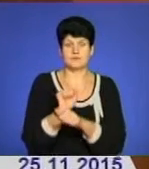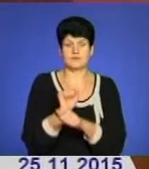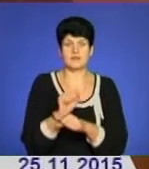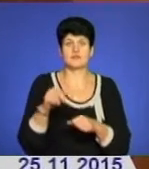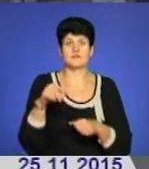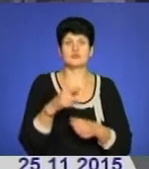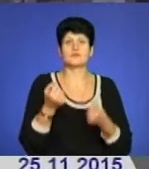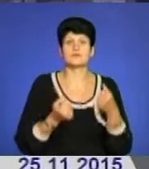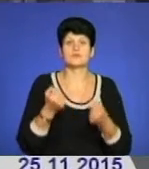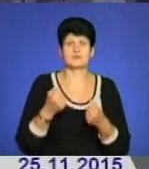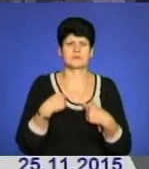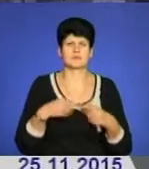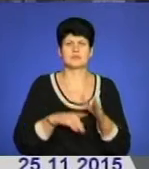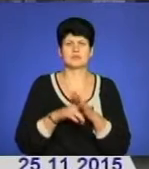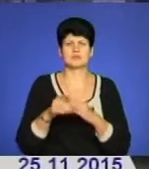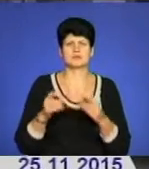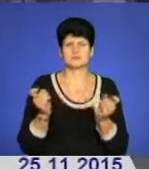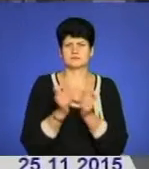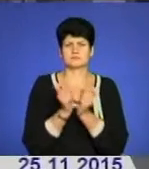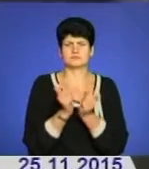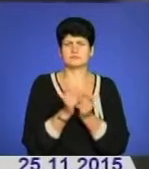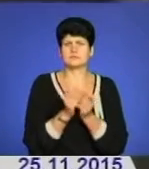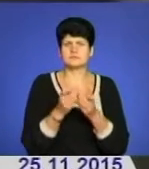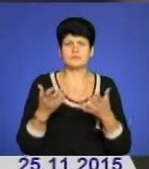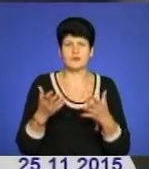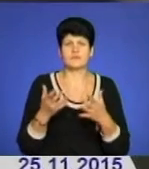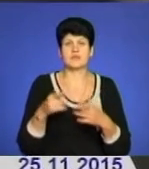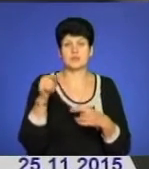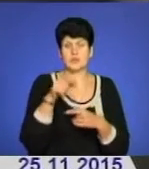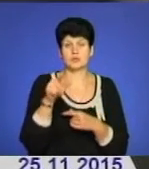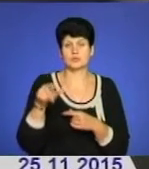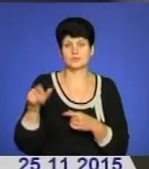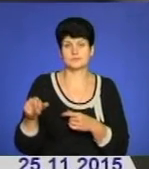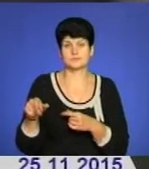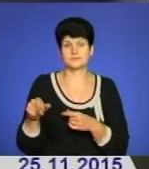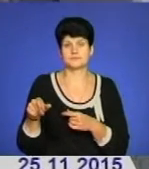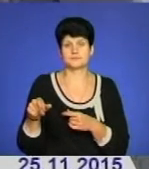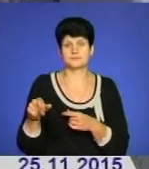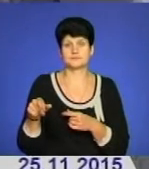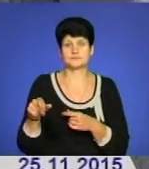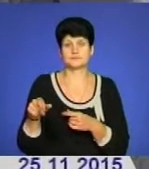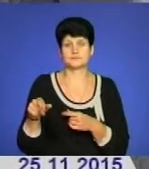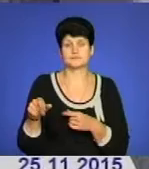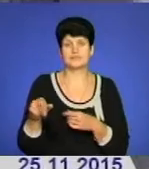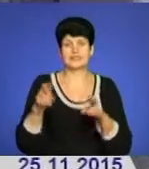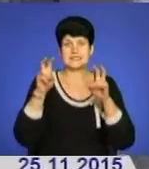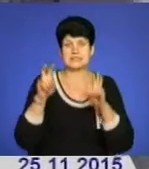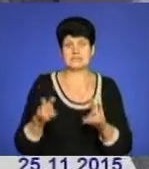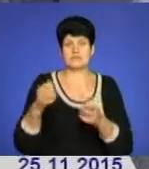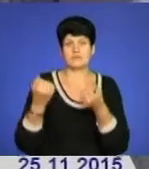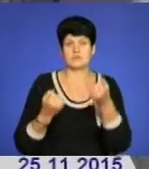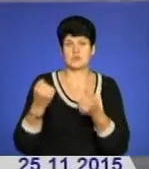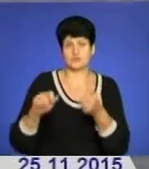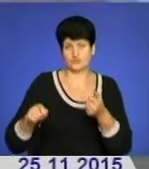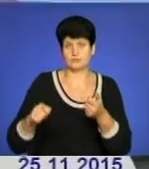вийшовши з автомобіля, між ними виникла невеличка суперечка, в ході якої ті ж особи сіли в автомобіль, який був